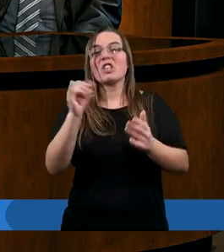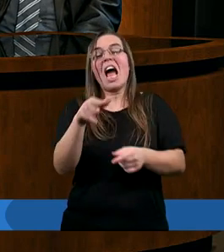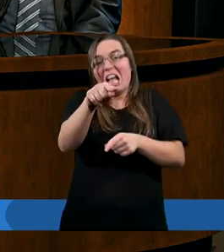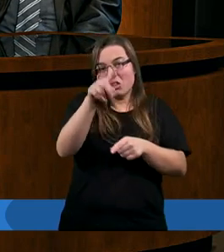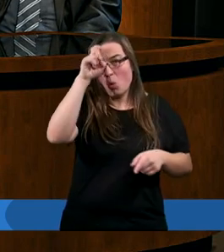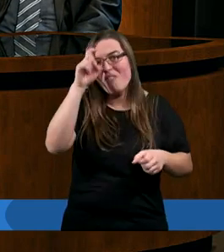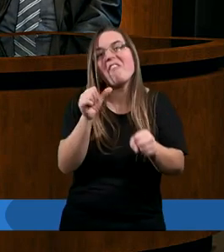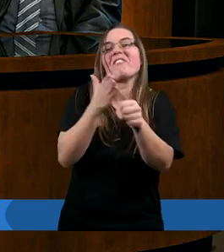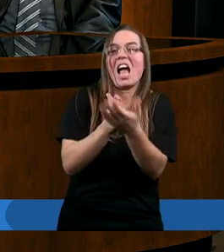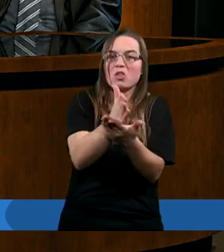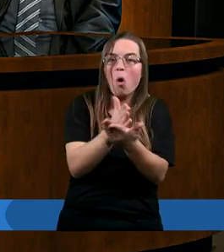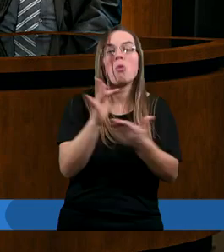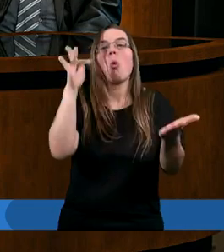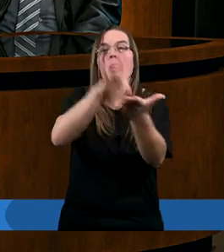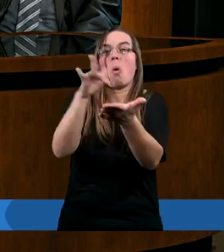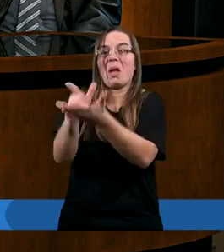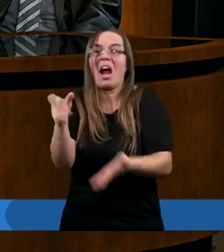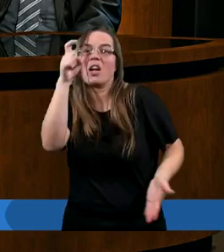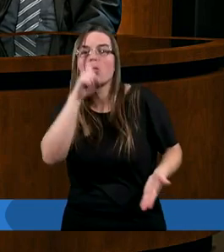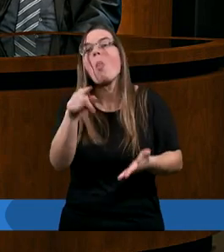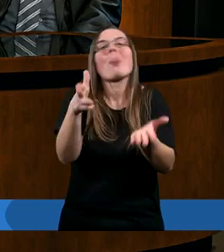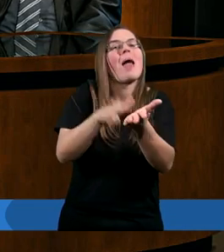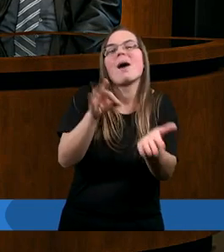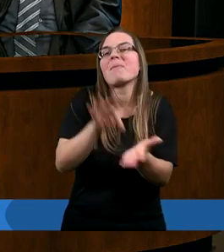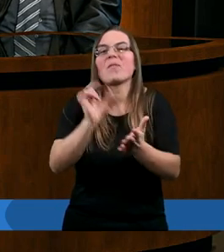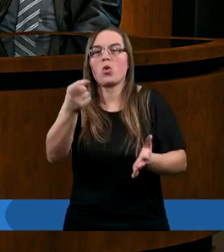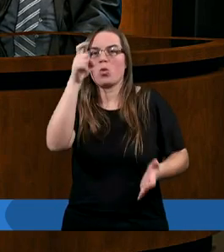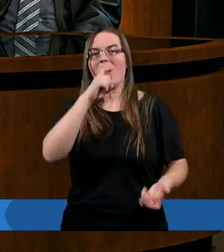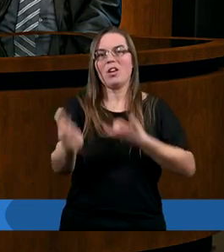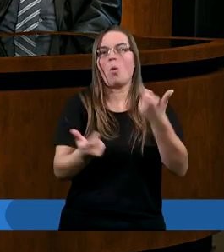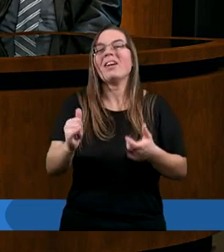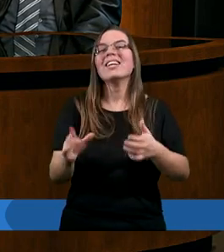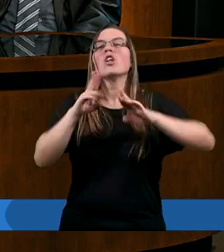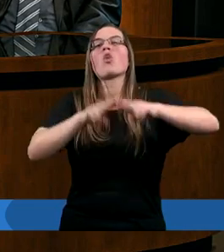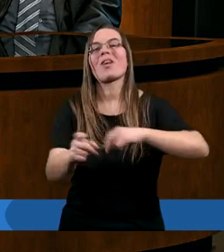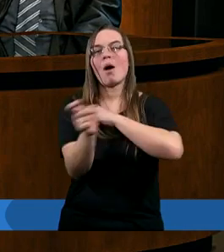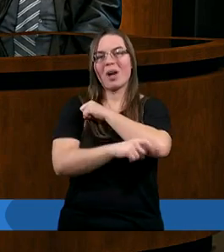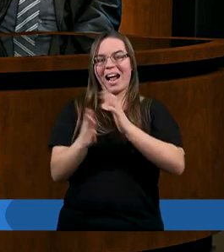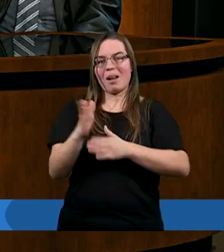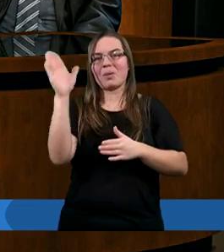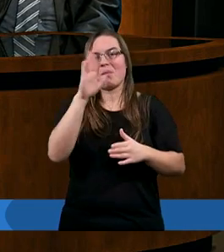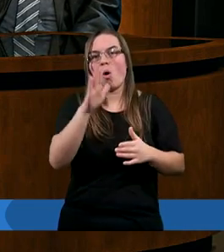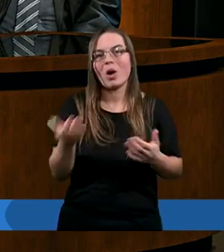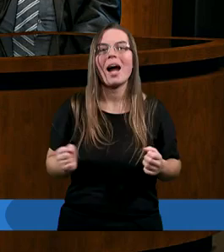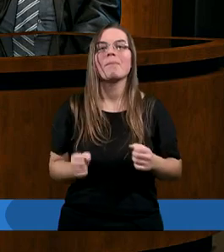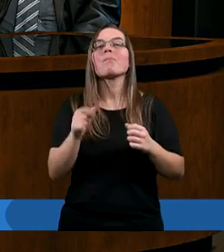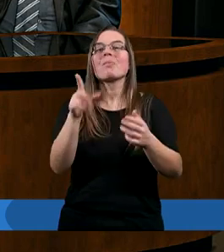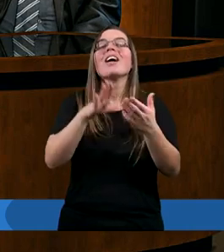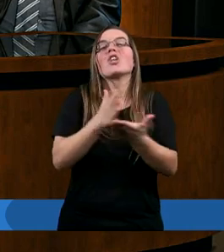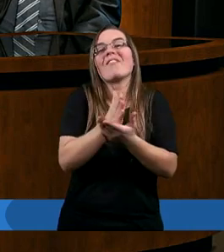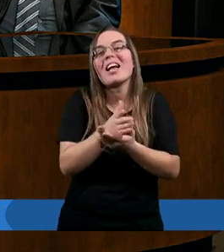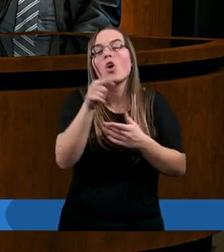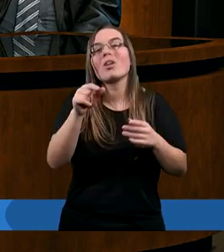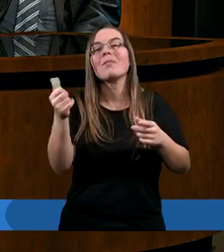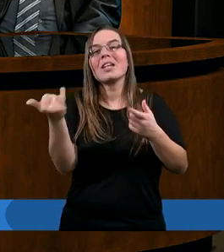wierzący cierpi i dotyka go zło, to na pewno coś zrobił złego i został ukarany przez Boga. Jak niewierzącego dotyka,